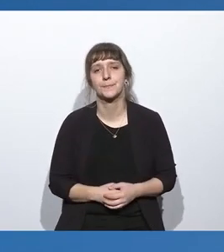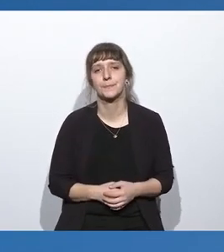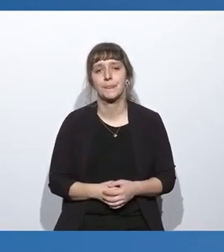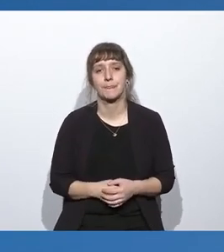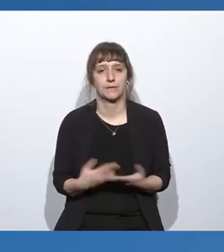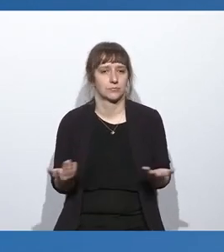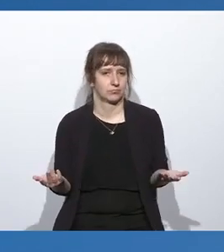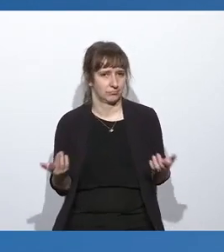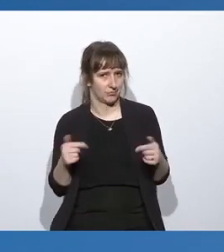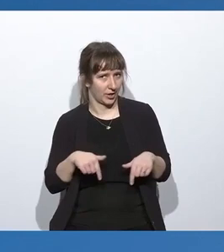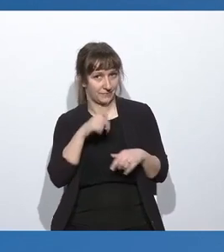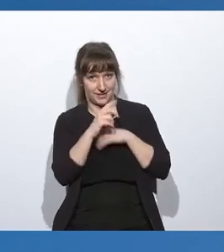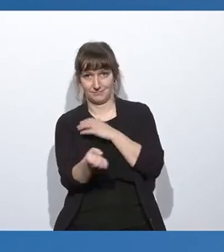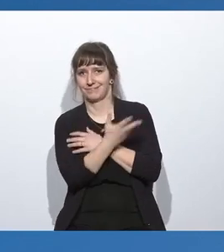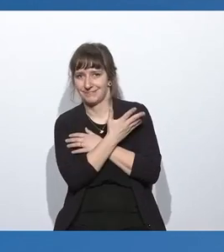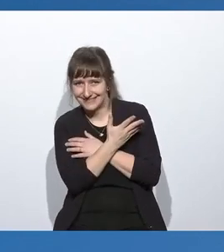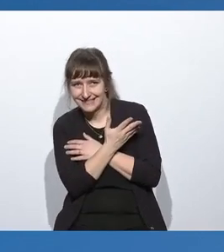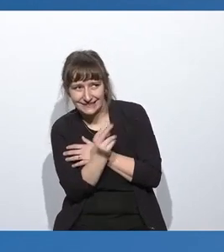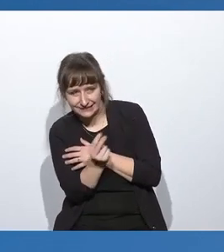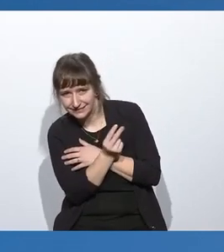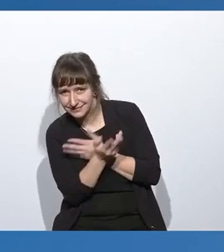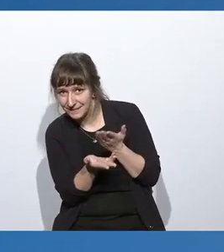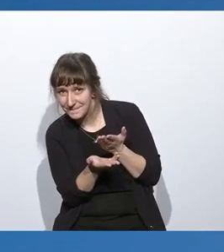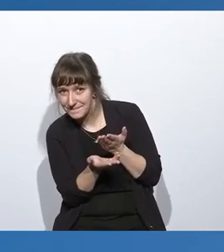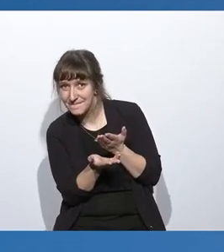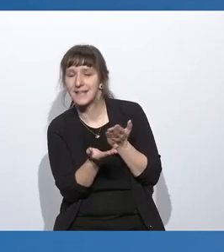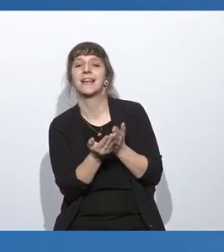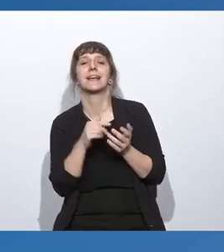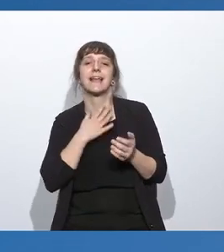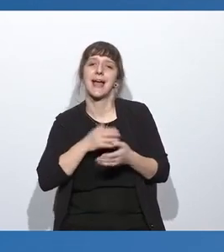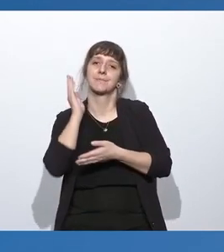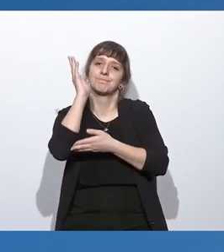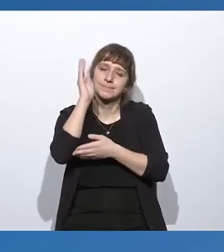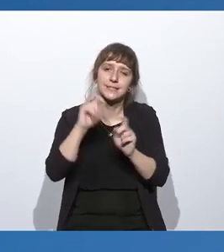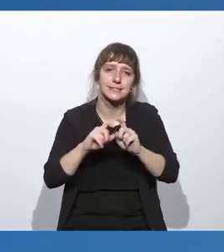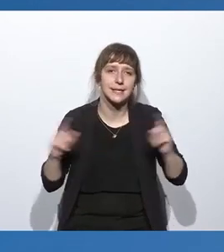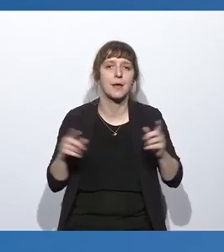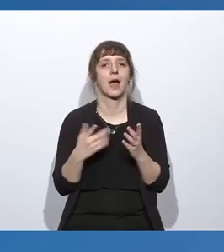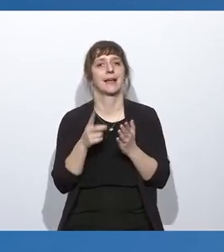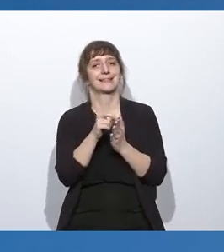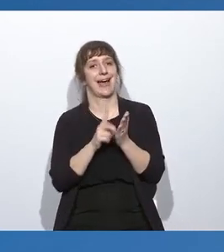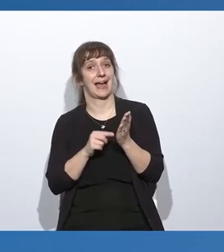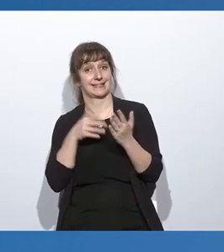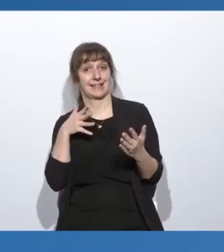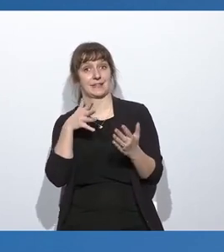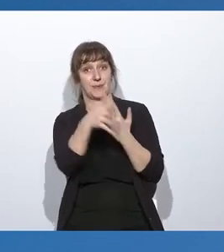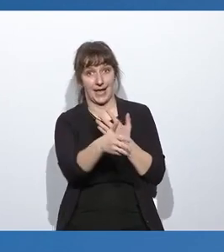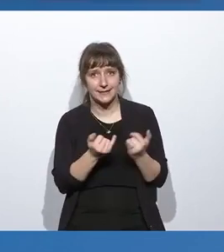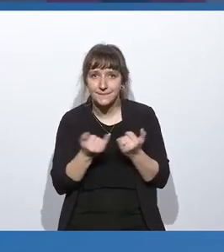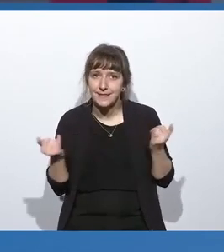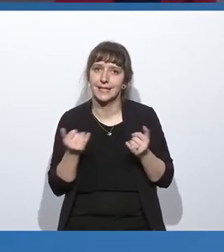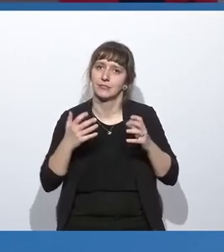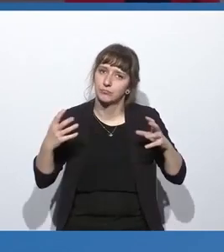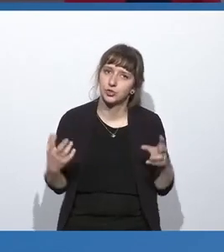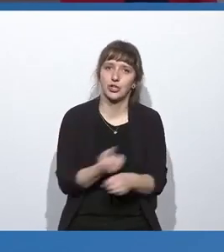wenn wir die Folien sehen, gerne darüber sprechen, wie transparente Daten dazu beitragen können, dass wir